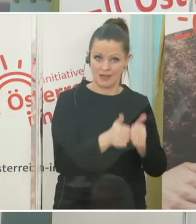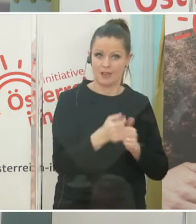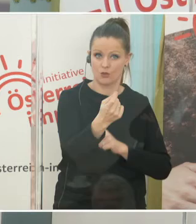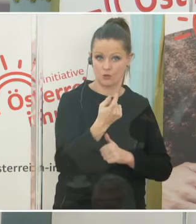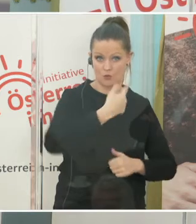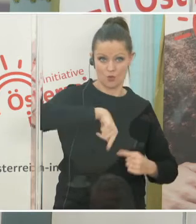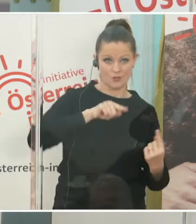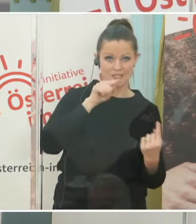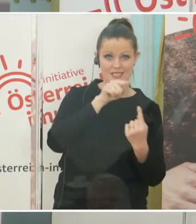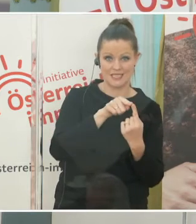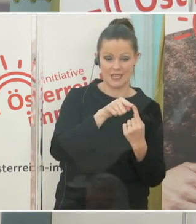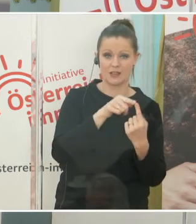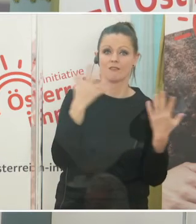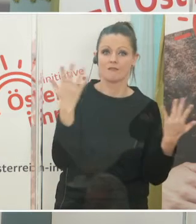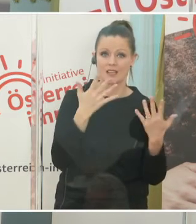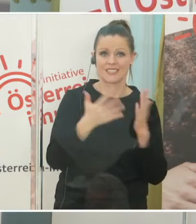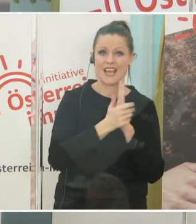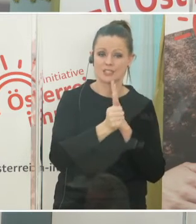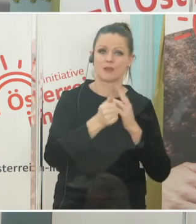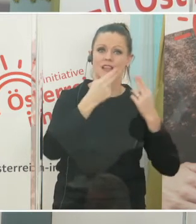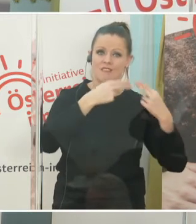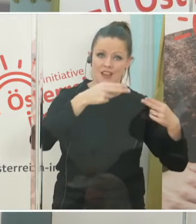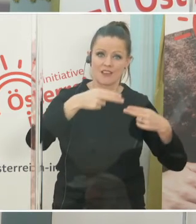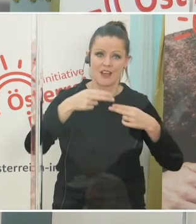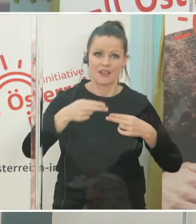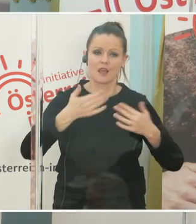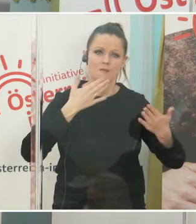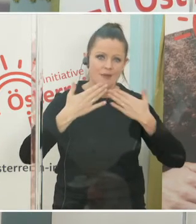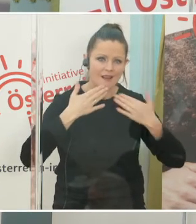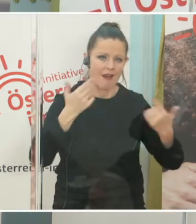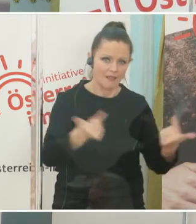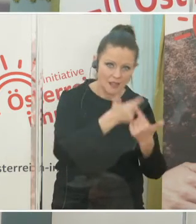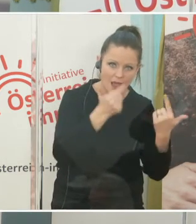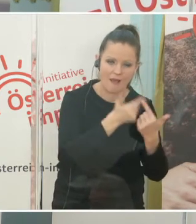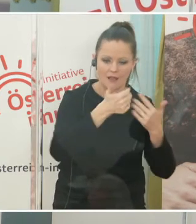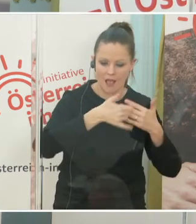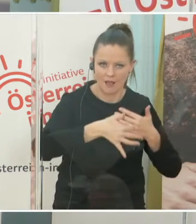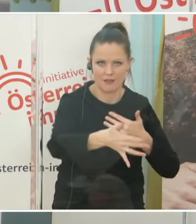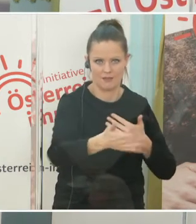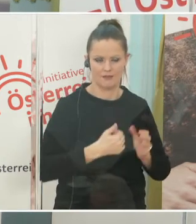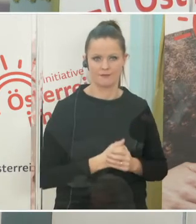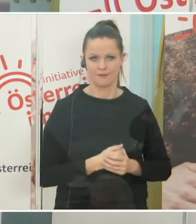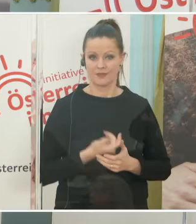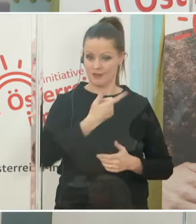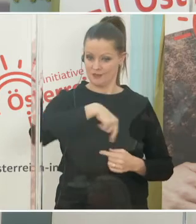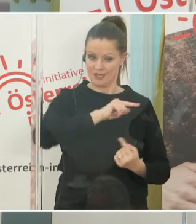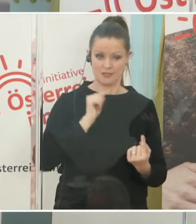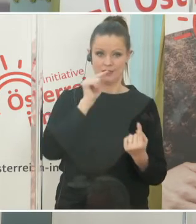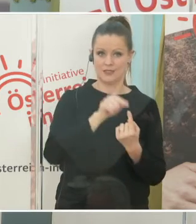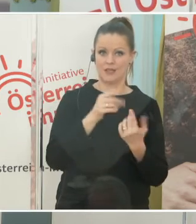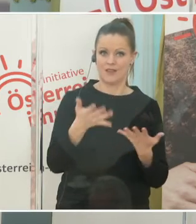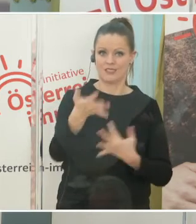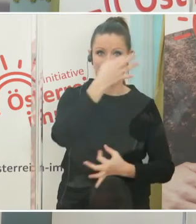ist unser Ziel, diese Information weiterhin breit geben zu können. Und wir wollen mit der Information